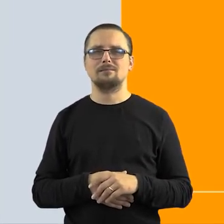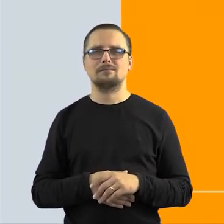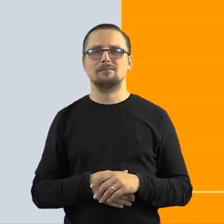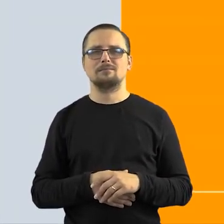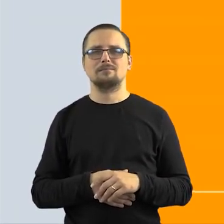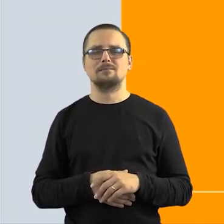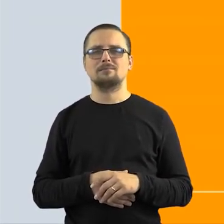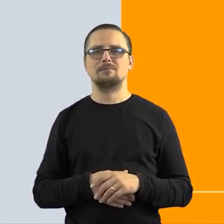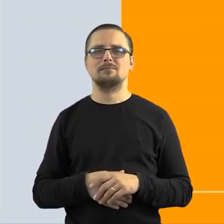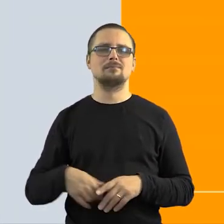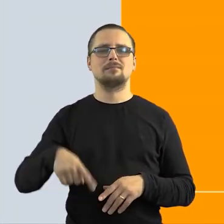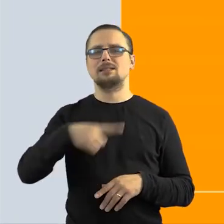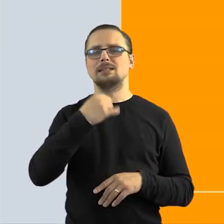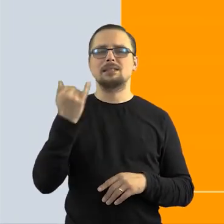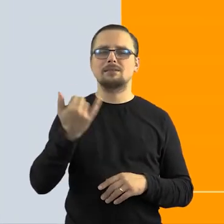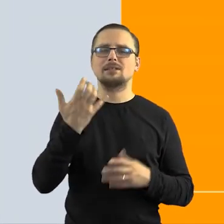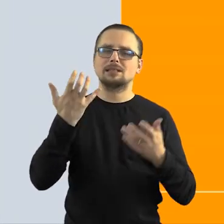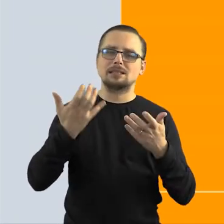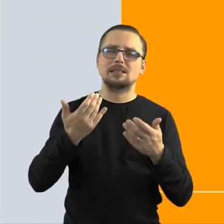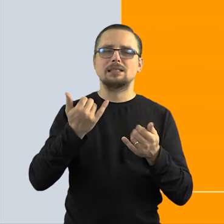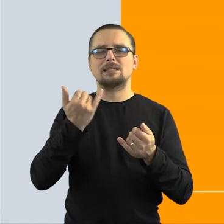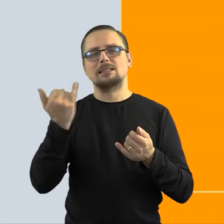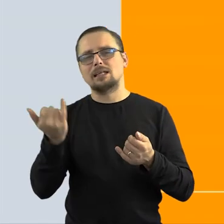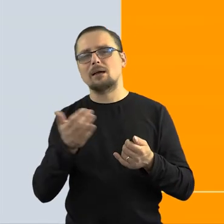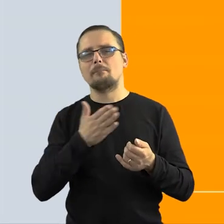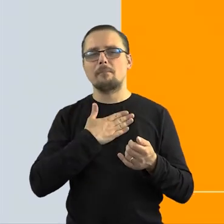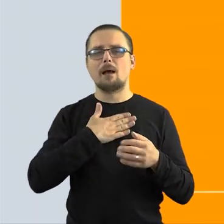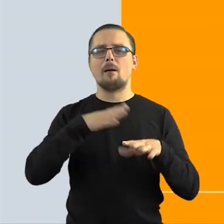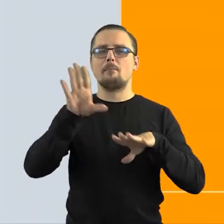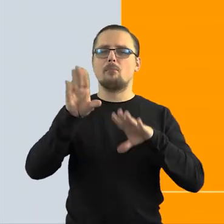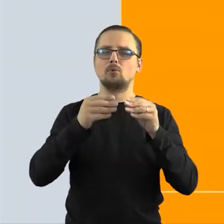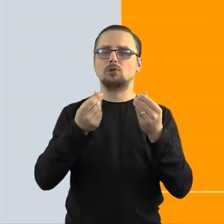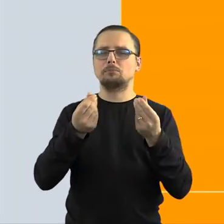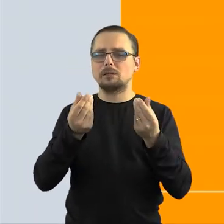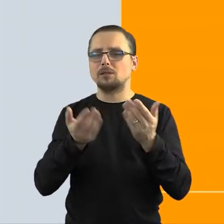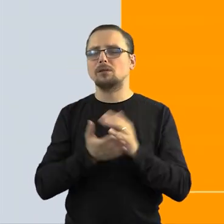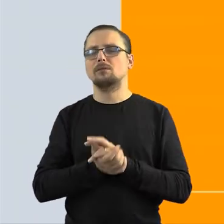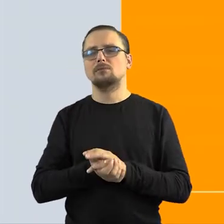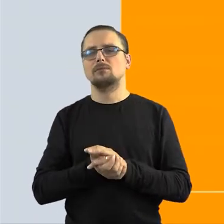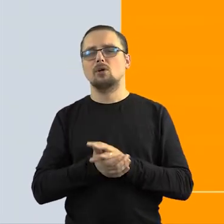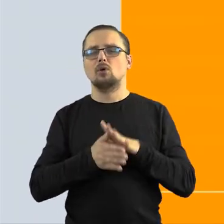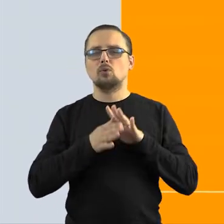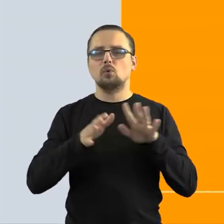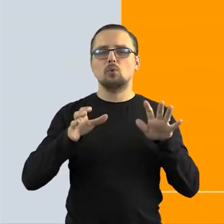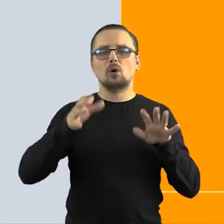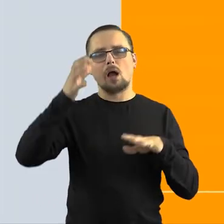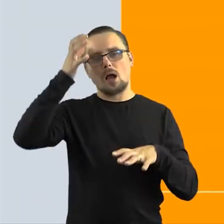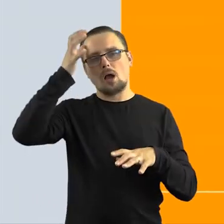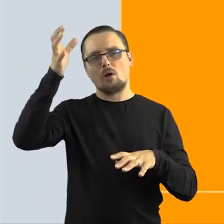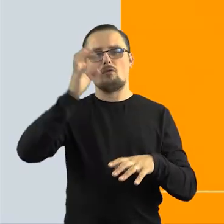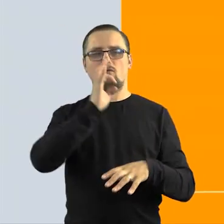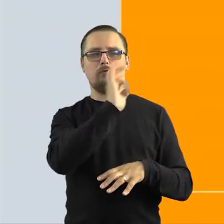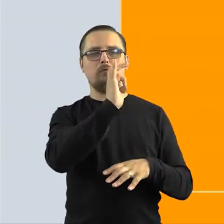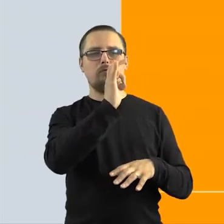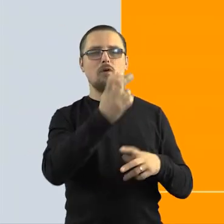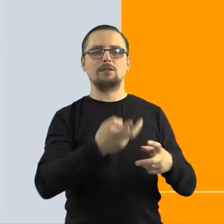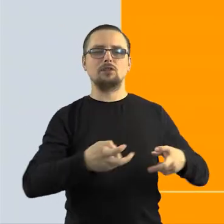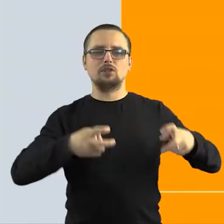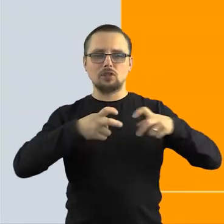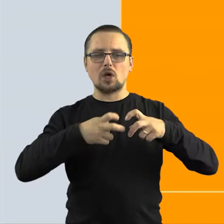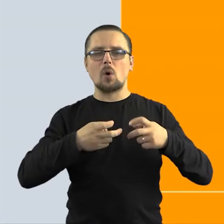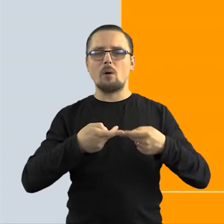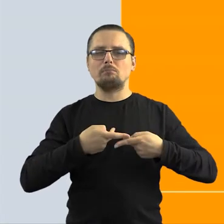zawsze chcemy, nie zawsze też mamy budżety i też tak naprawdę dużo twórców udostępnia swoją działalność